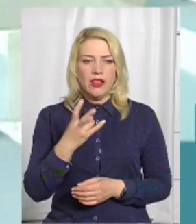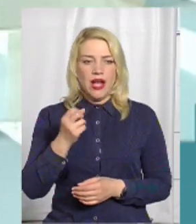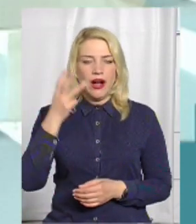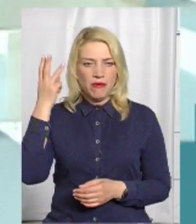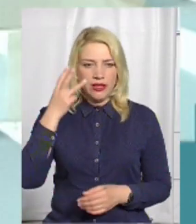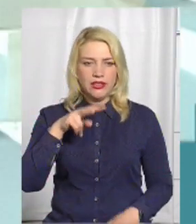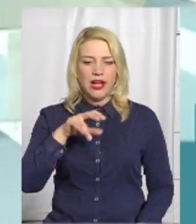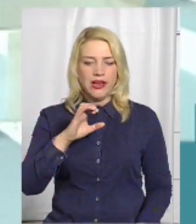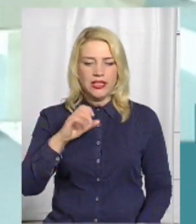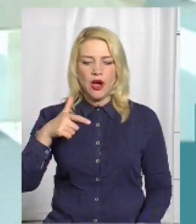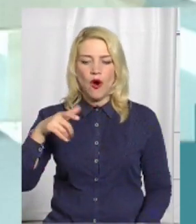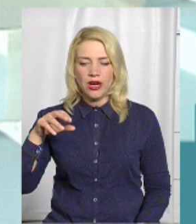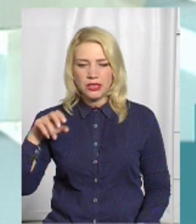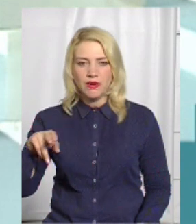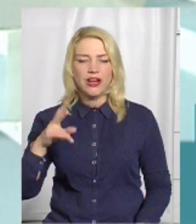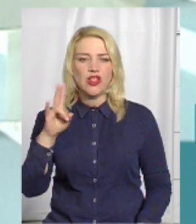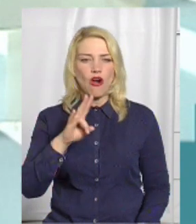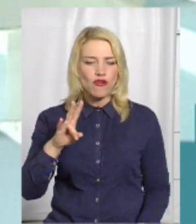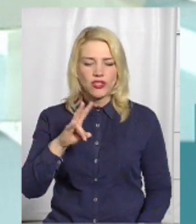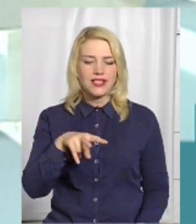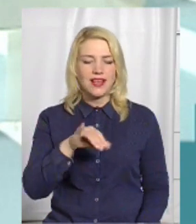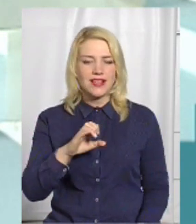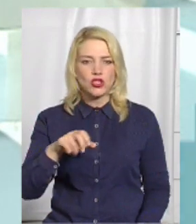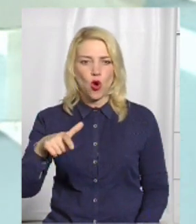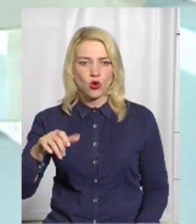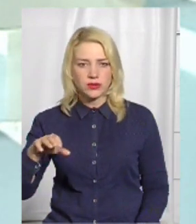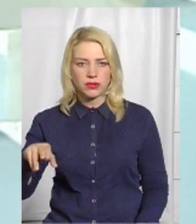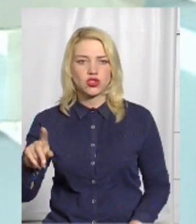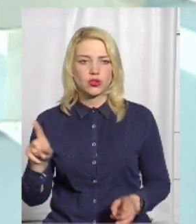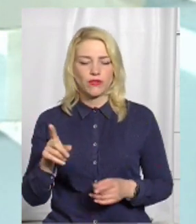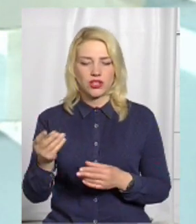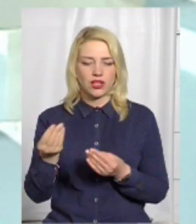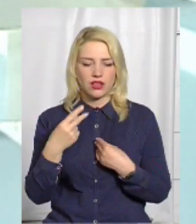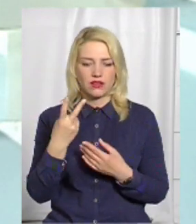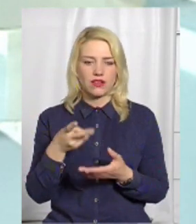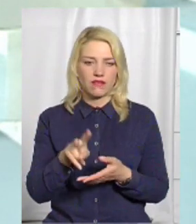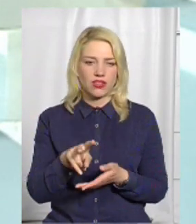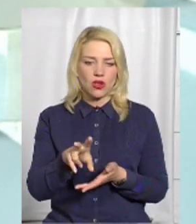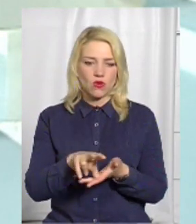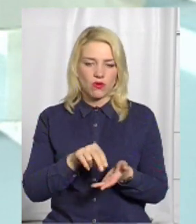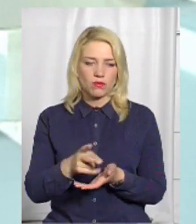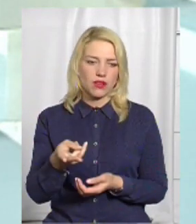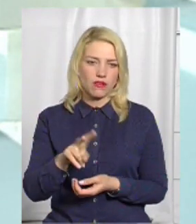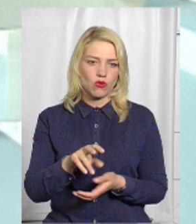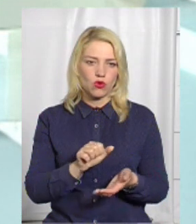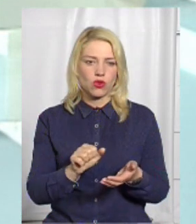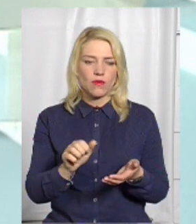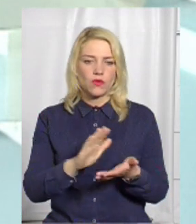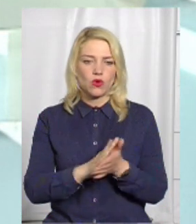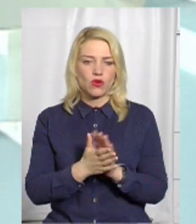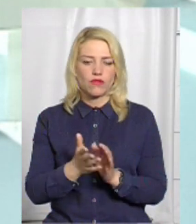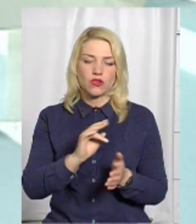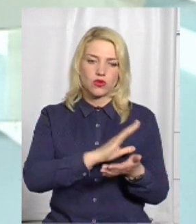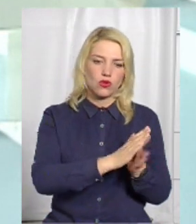лісгосп і на Новолушицький лісгосп, щоб вони надали нам сканкопії двох договорів. Договір на